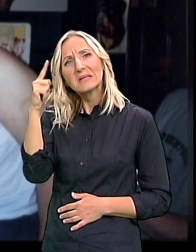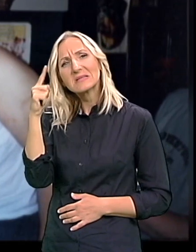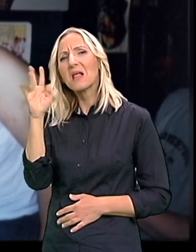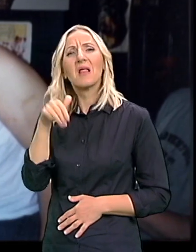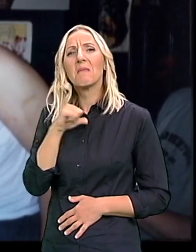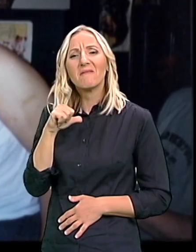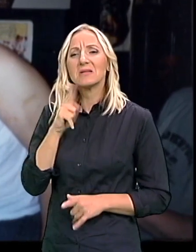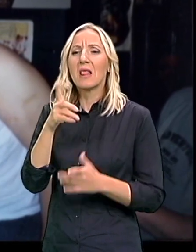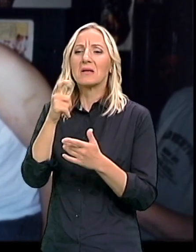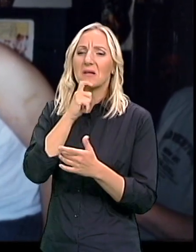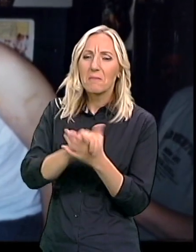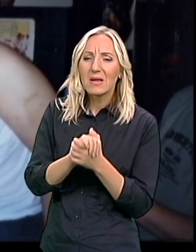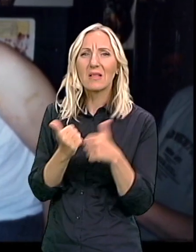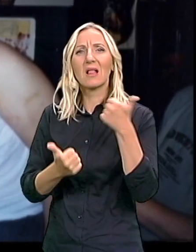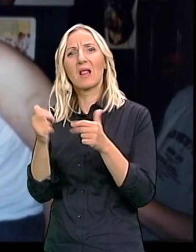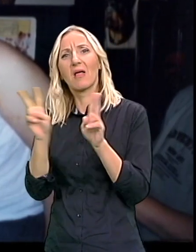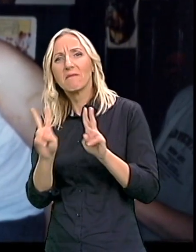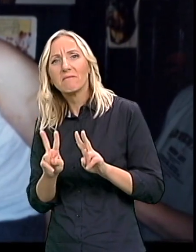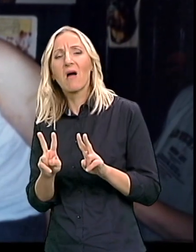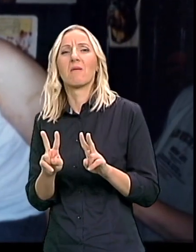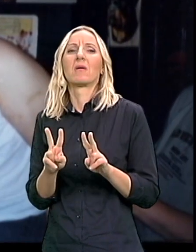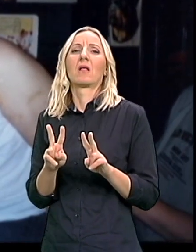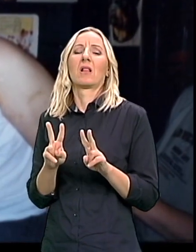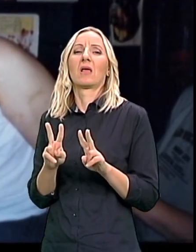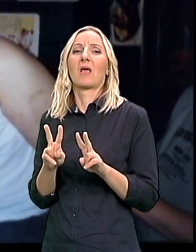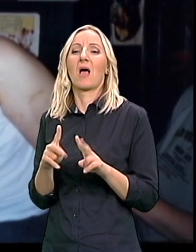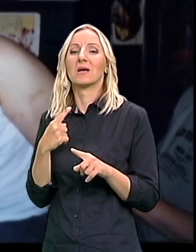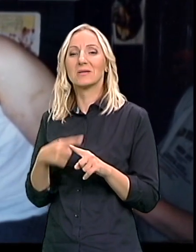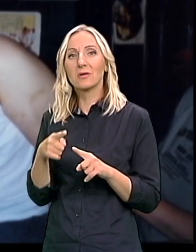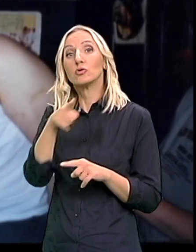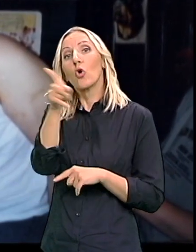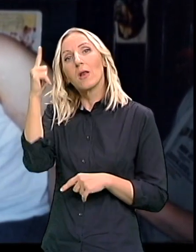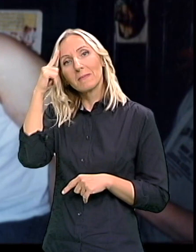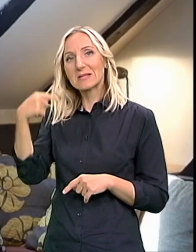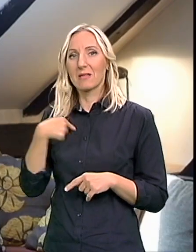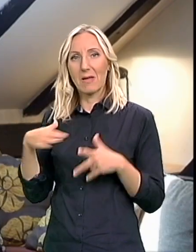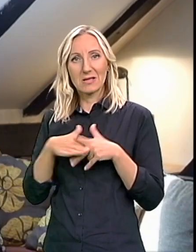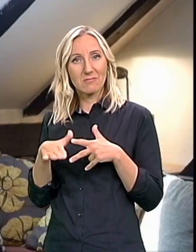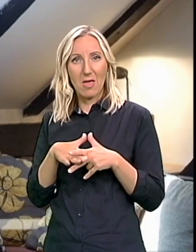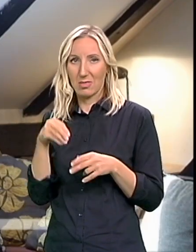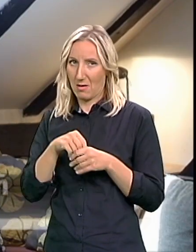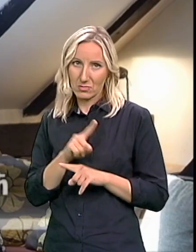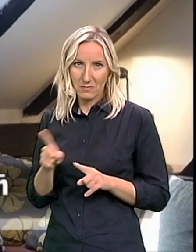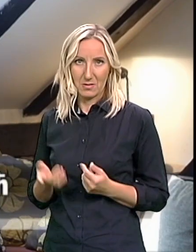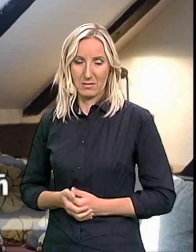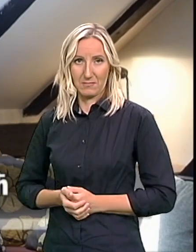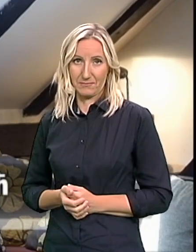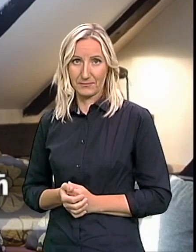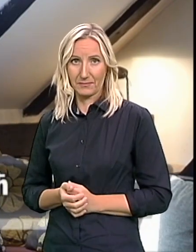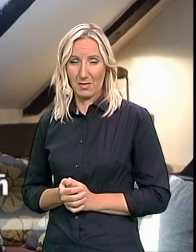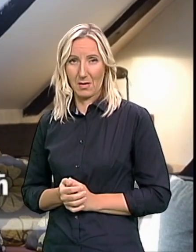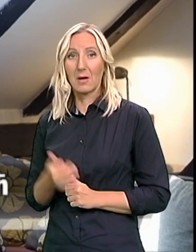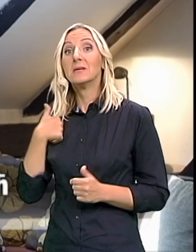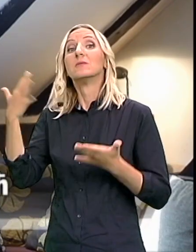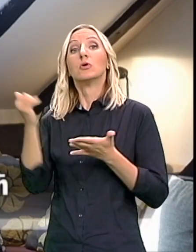Da li su to stari prijatelji Rodbina i bilo ko Zato što misle da oni smetaju Dobili smo mi drugo dete Ali